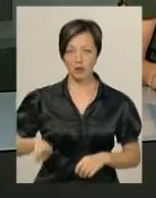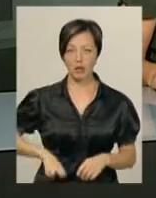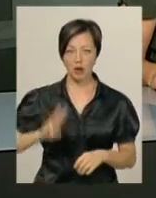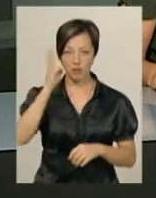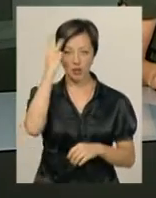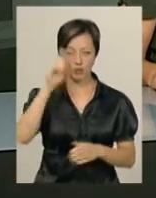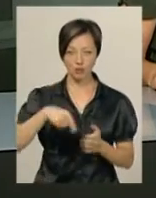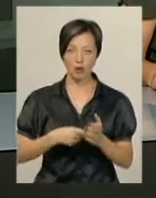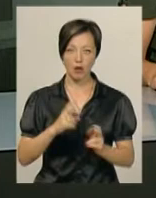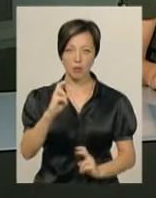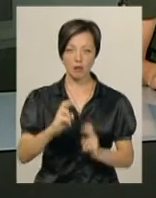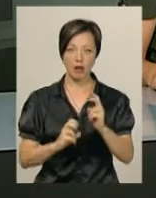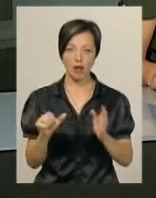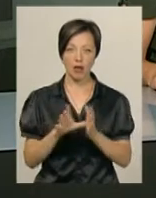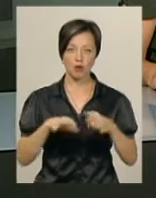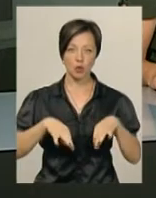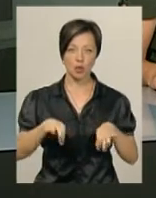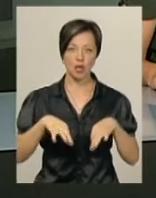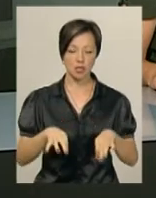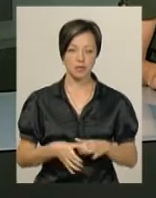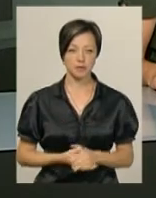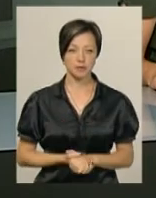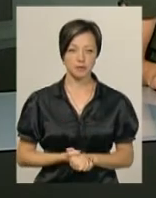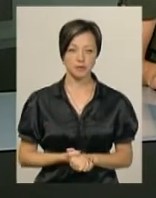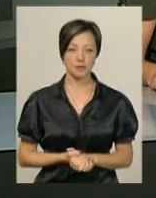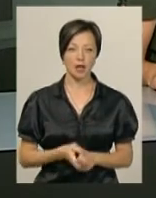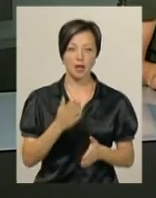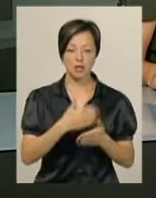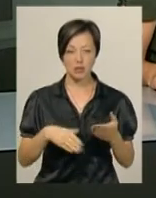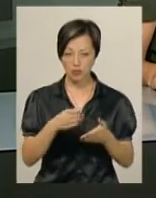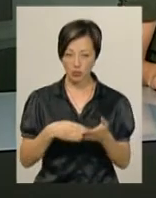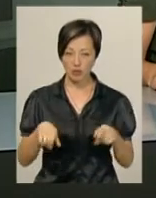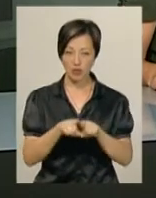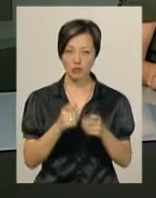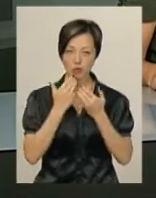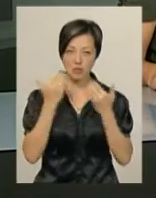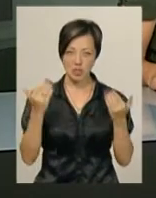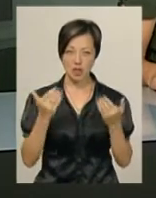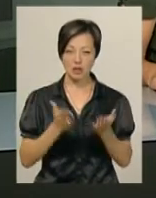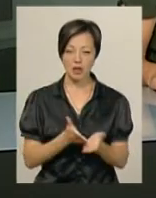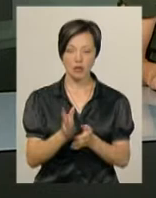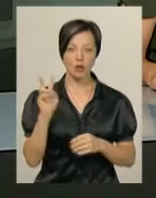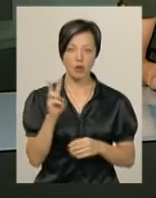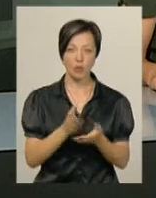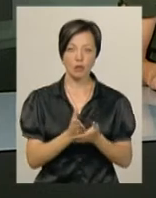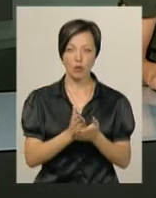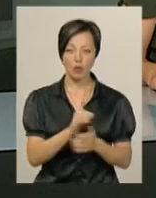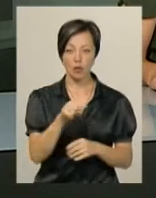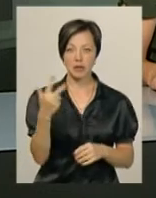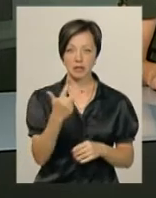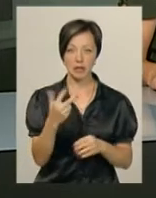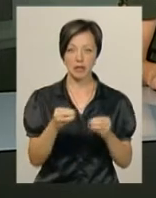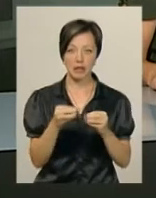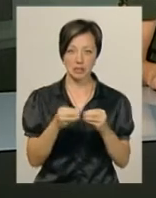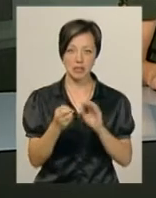Хмельницького комунального підприємства «Електротранс» Віктор Паламарчук. Скасовано також останні рейси тролейбусів, що обслуговують маршрути номер 3,